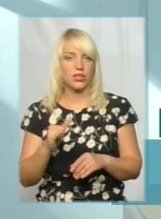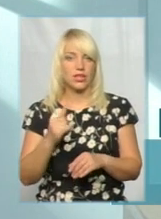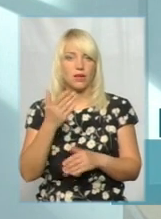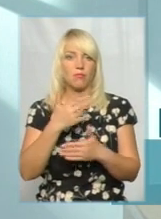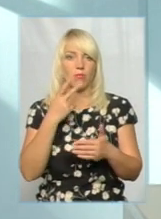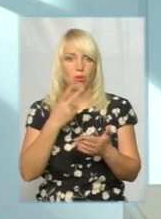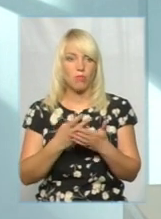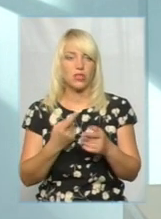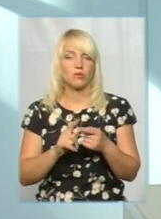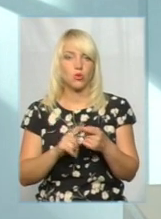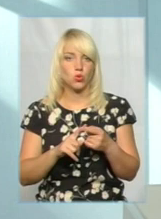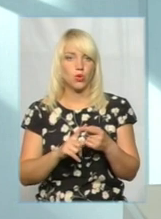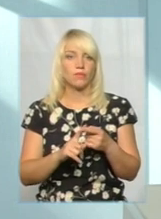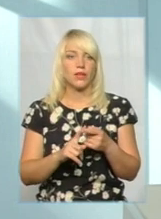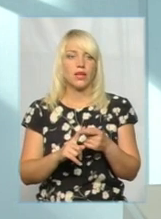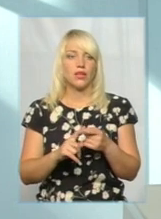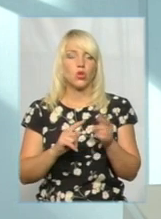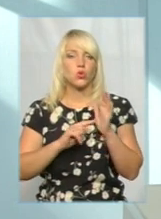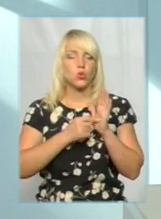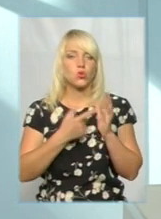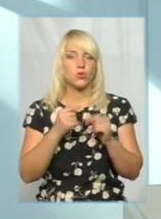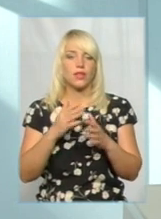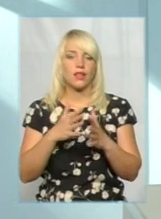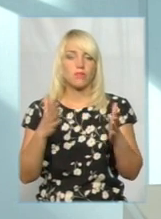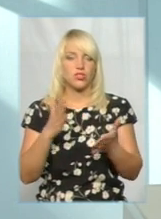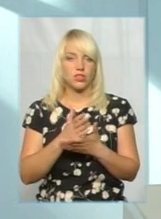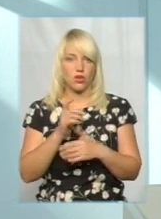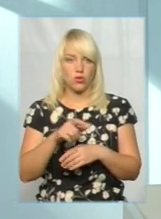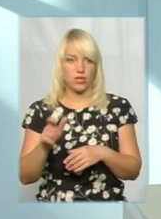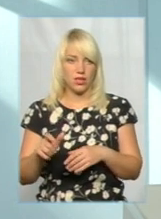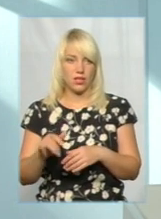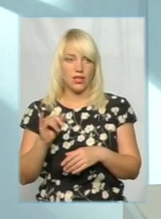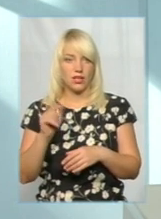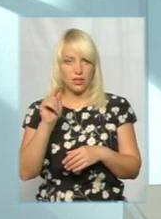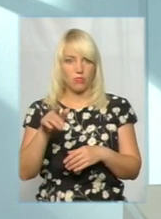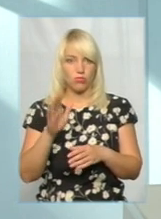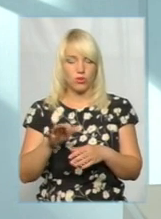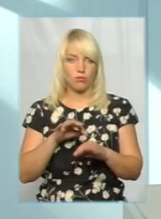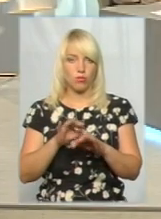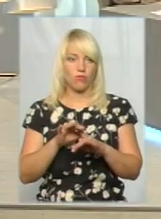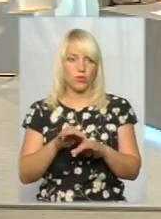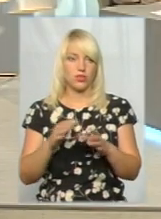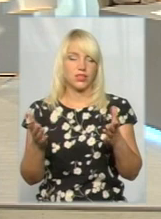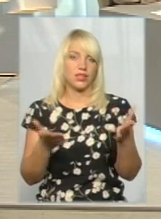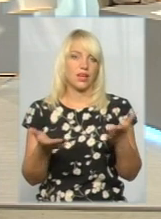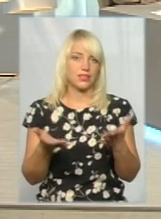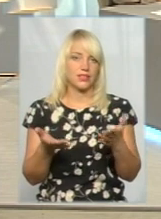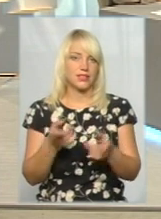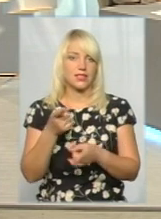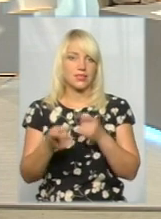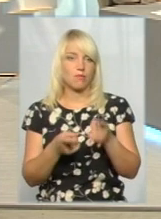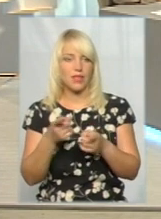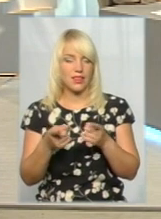точку, зараз її бачимо, де найбільше є людей, і там будемо проводити якісь зміни